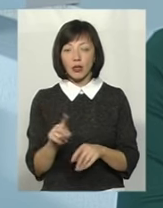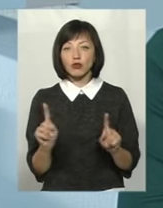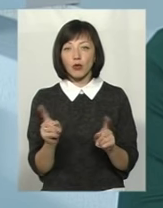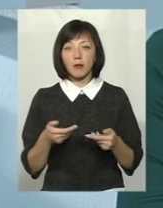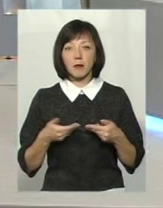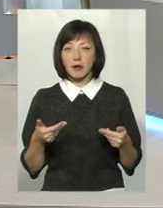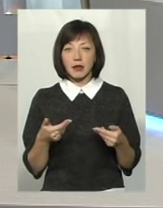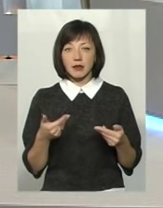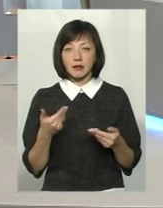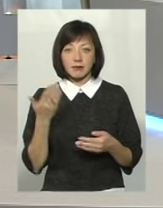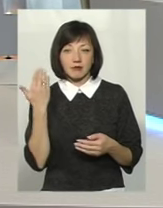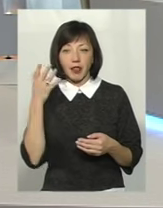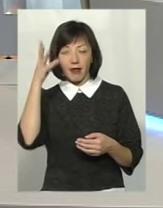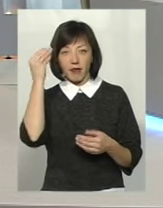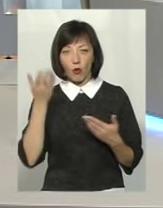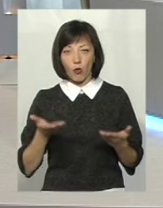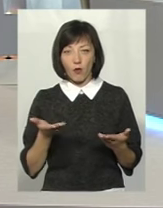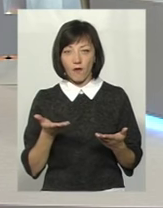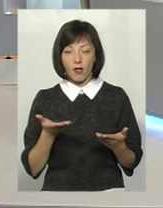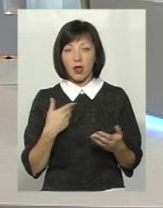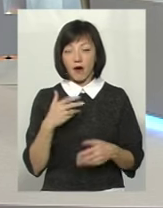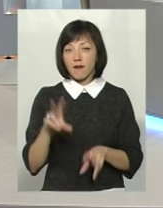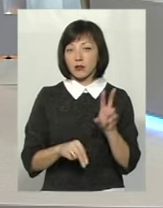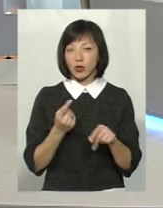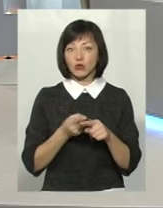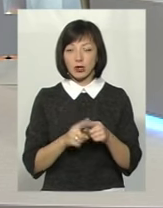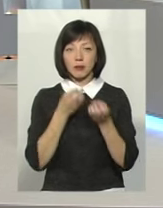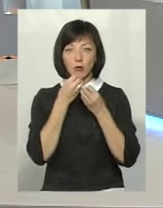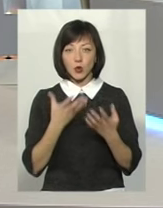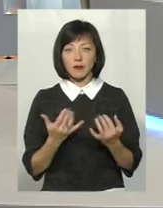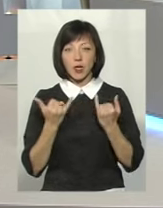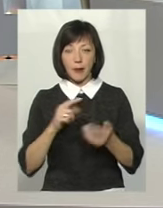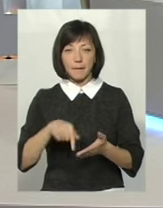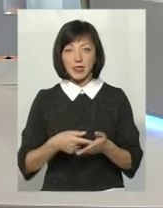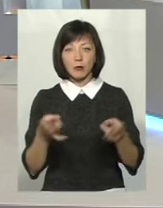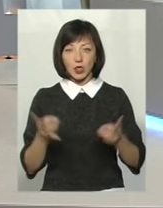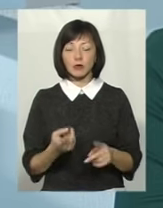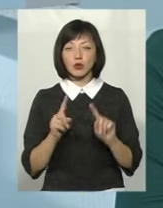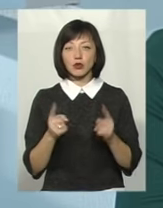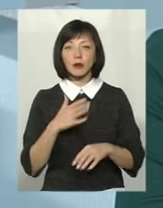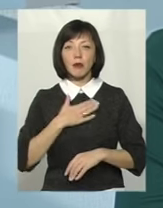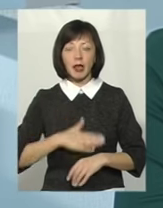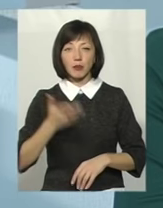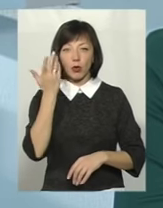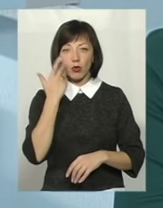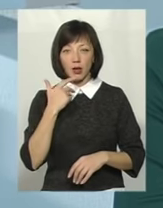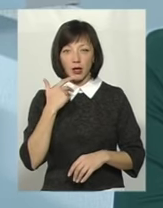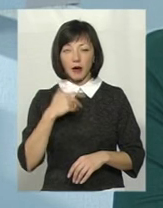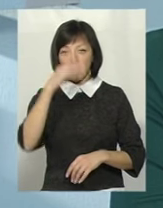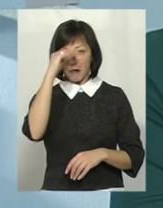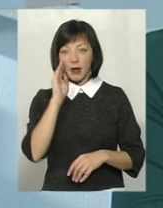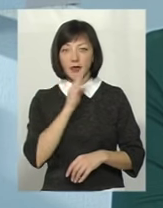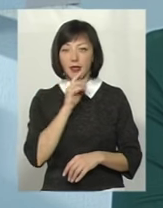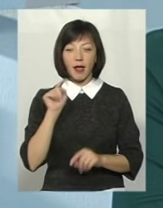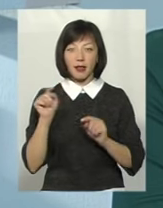ми, наприклад, не бачили, не враховували. Я вважаю, що це позитивно для міста, і воно потрібно. І це дуже приємно, коли батьки